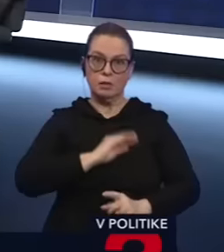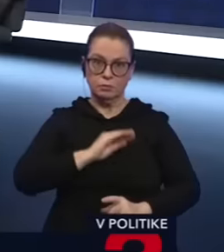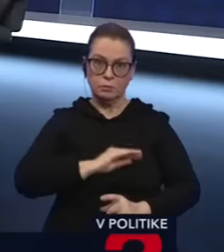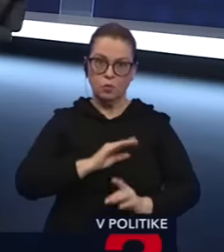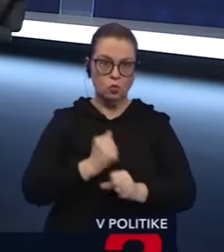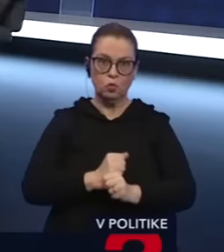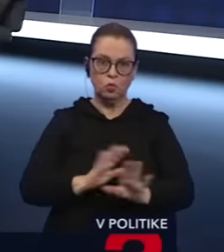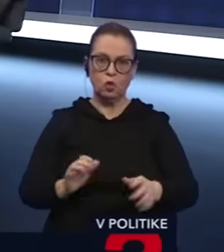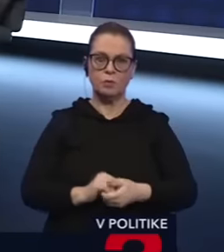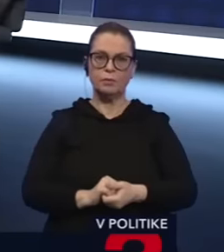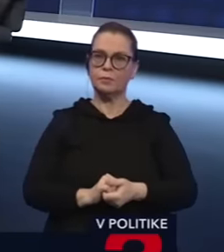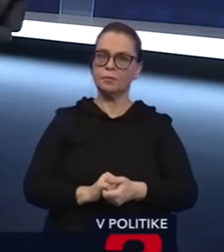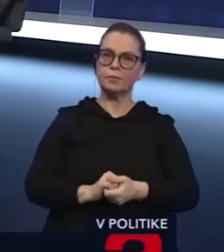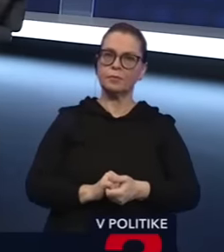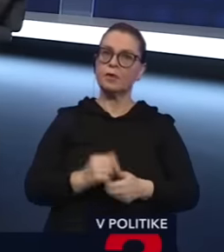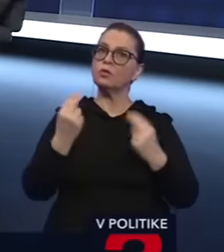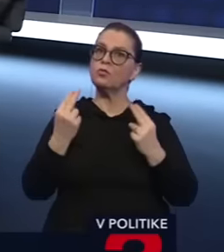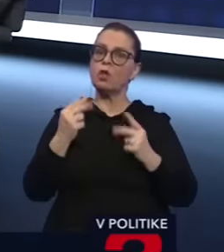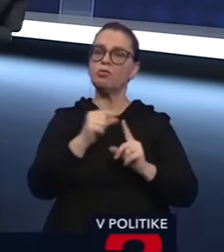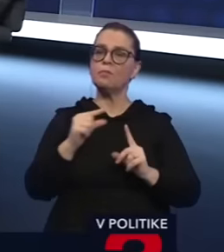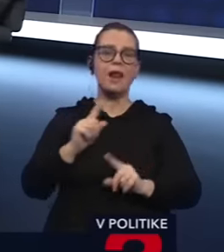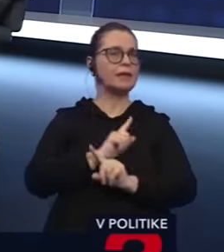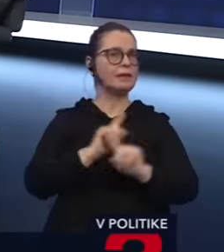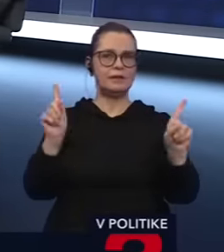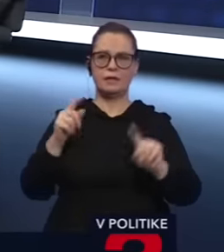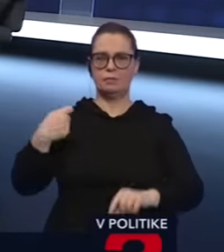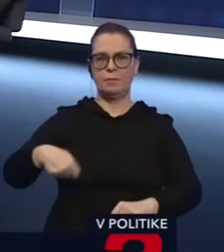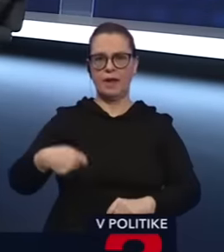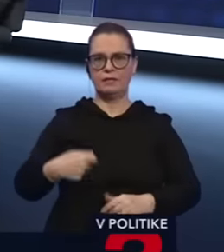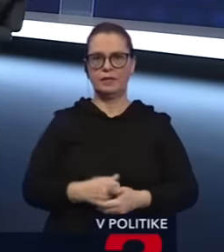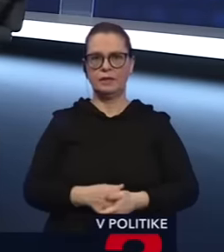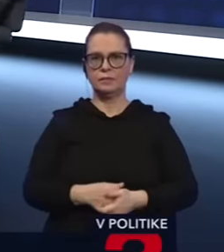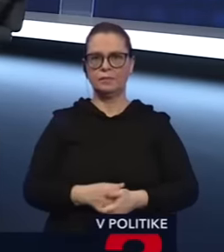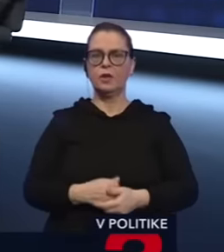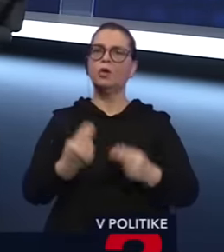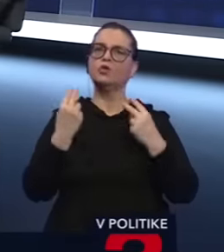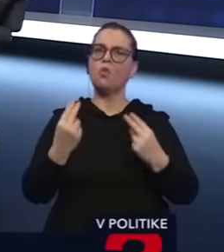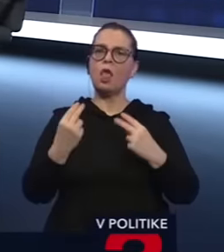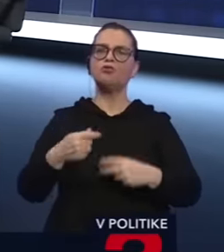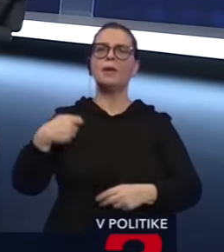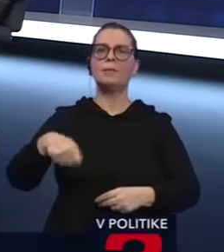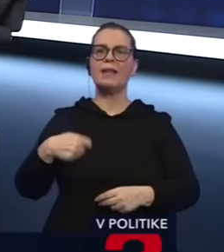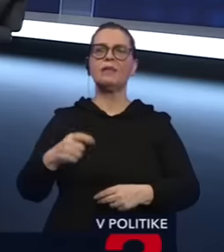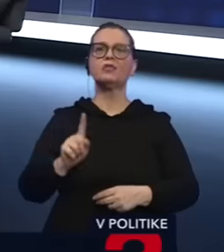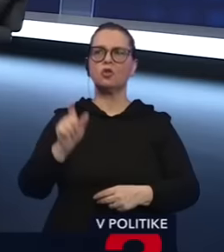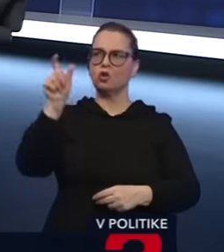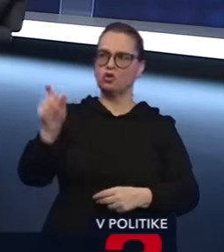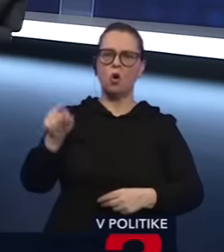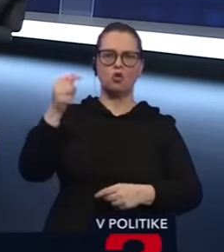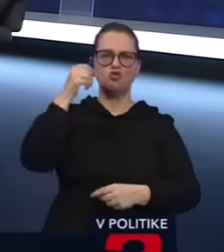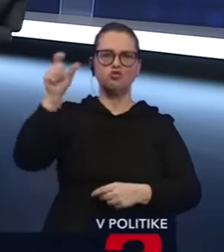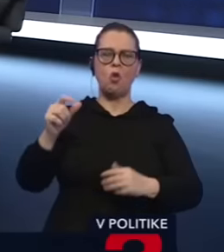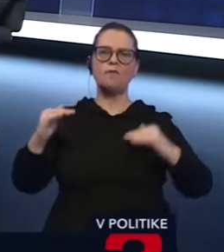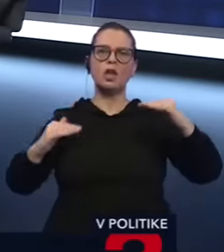dôležité, aby sa prezidentom nestal Pelegrini, aby sa stal prezidentom človek, ktorý bude takou